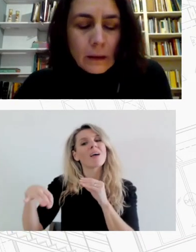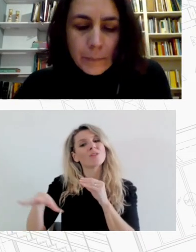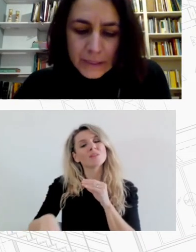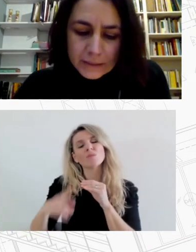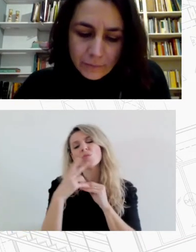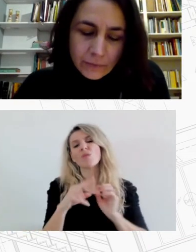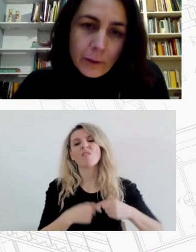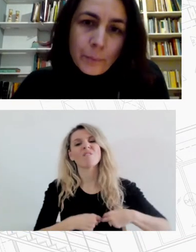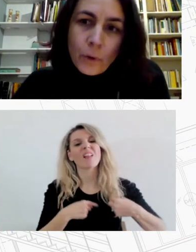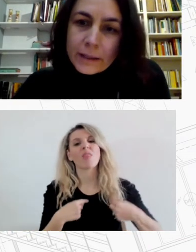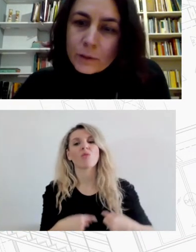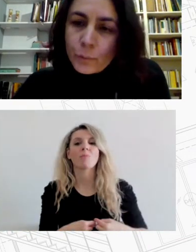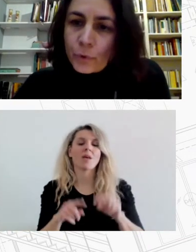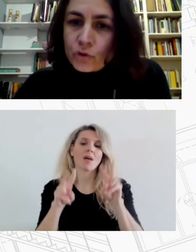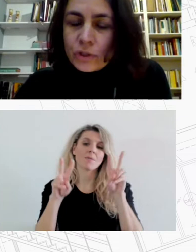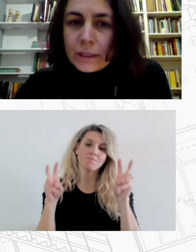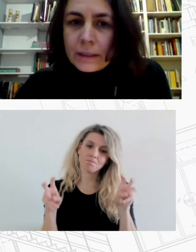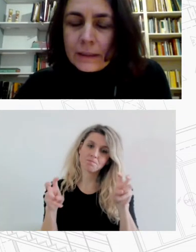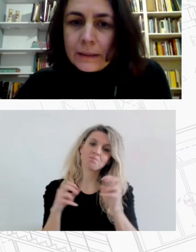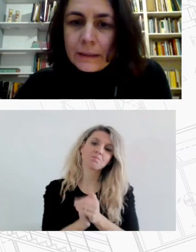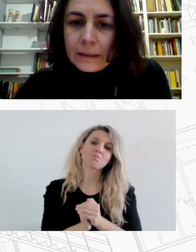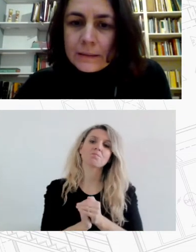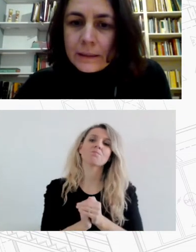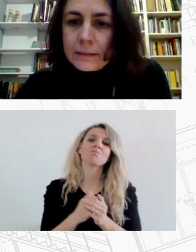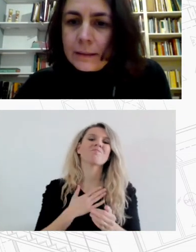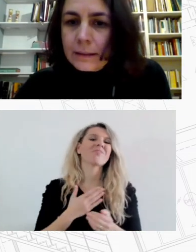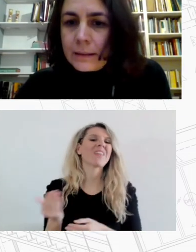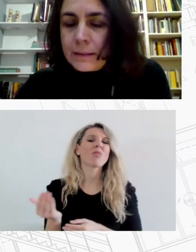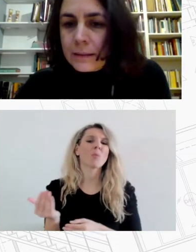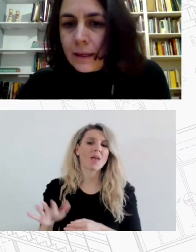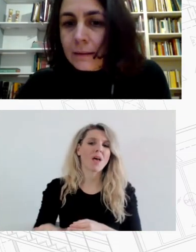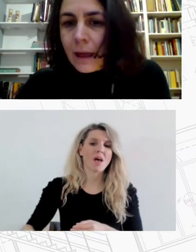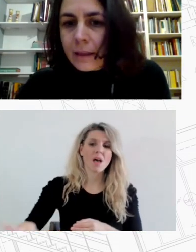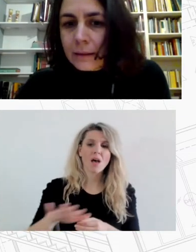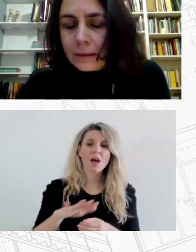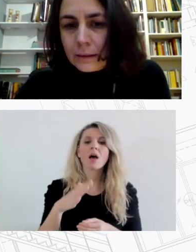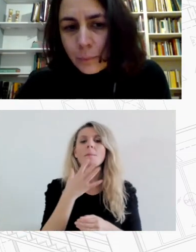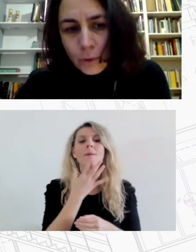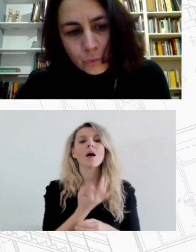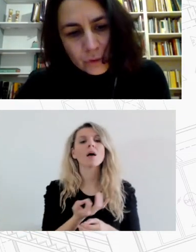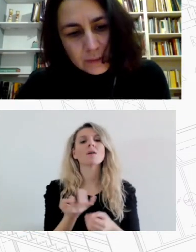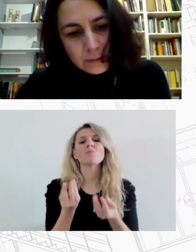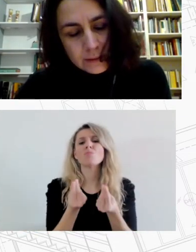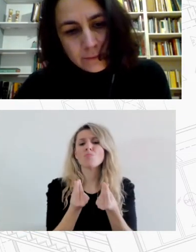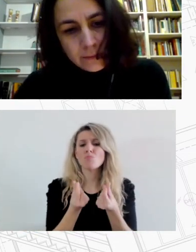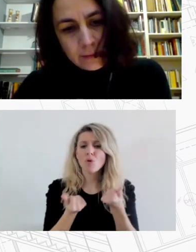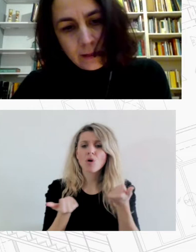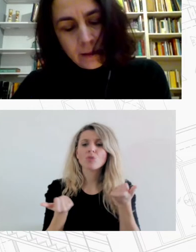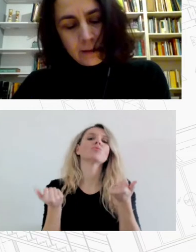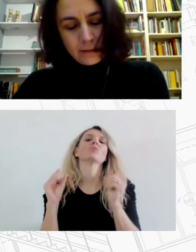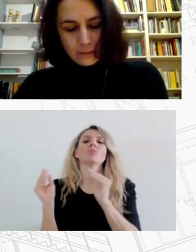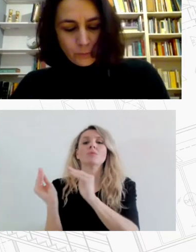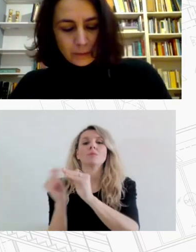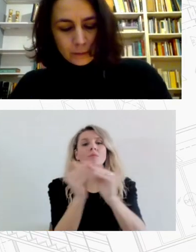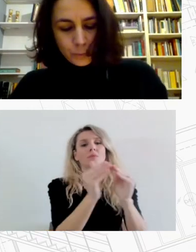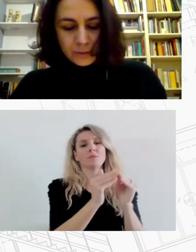Επίσης αναφέρθηκαν πολλά για το πως η στεγαστική κρίση εντάθηκε και έγινε πολύ πιο αισθητή σε ευρύτερα